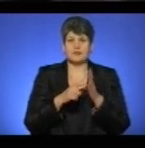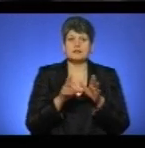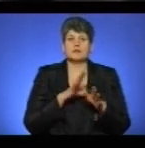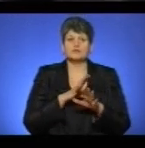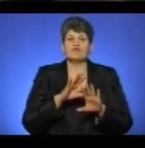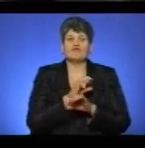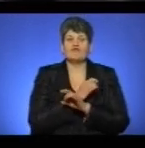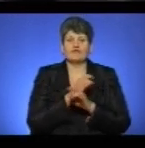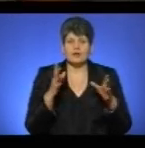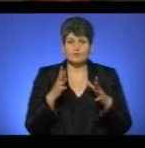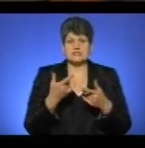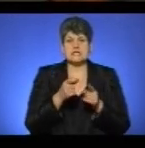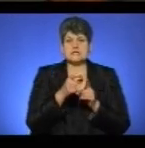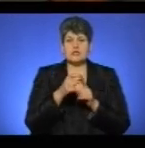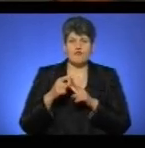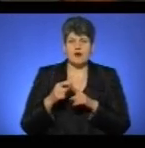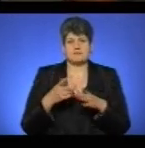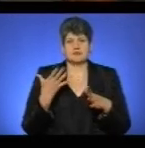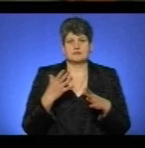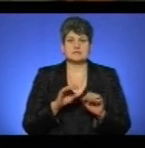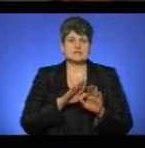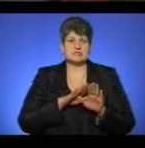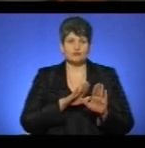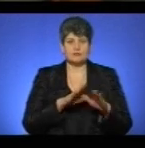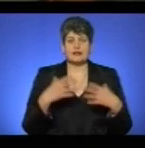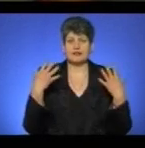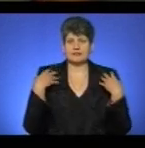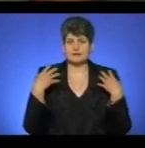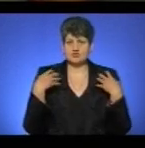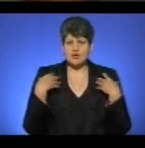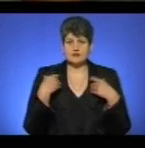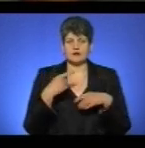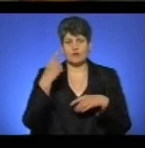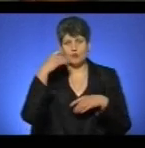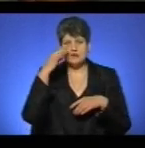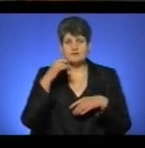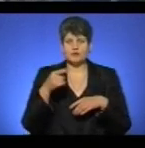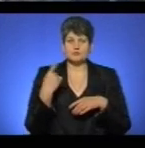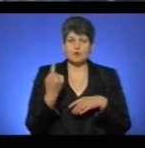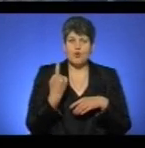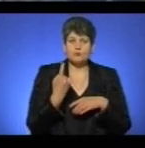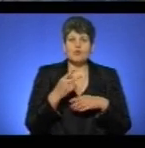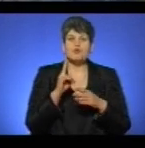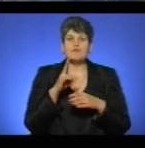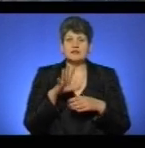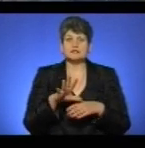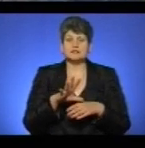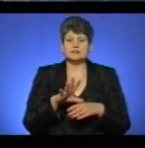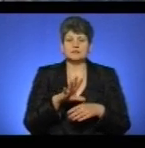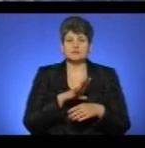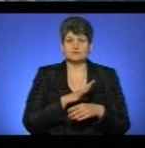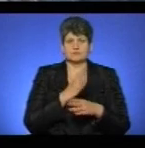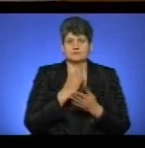вибух. За словами заступника начальника відділу комунікації Національної поліції в Тернопільській області Андрія Василика, у квартирі знаходиться